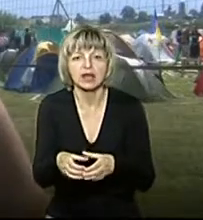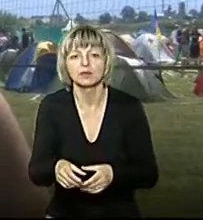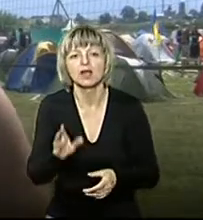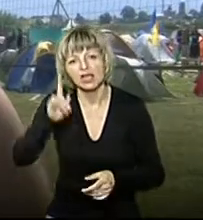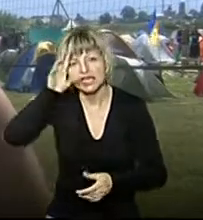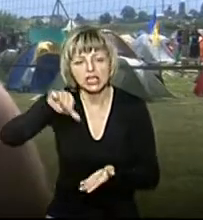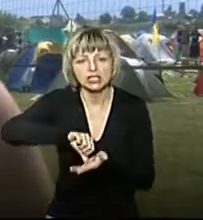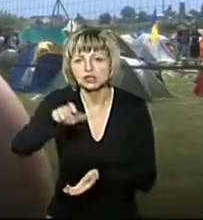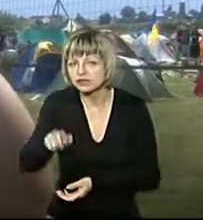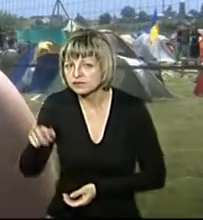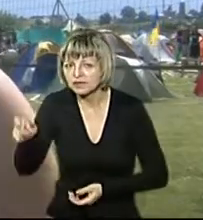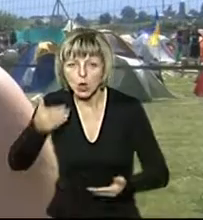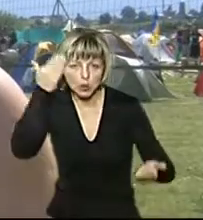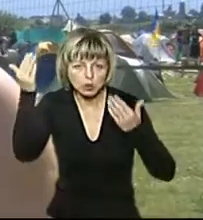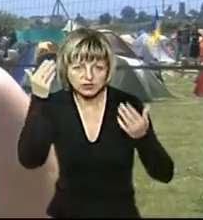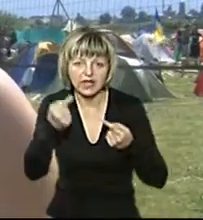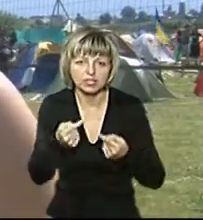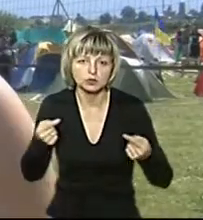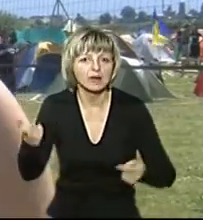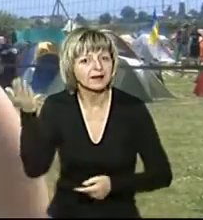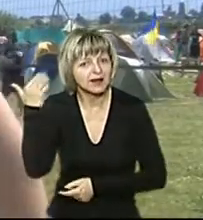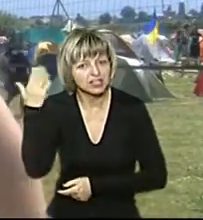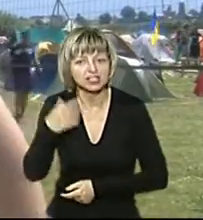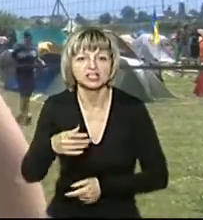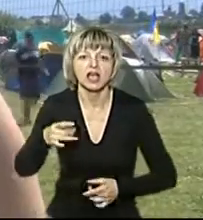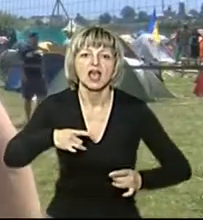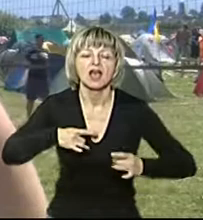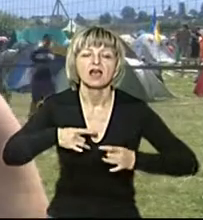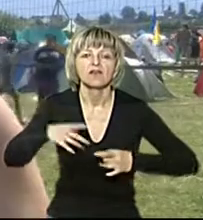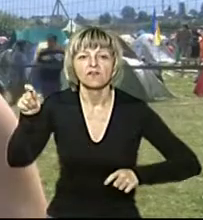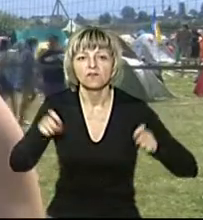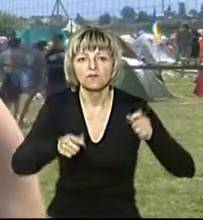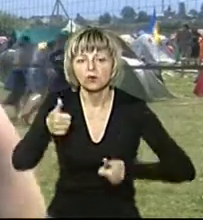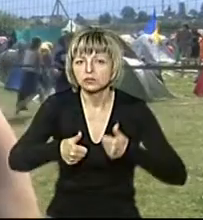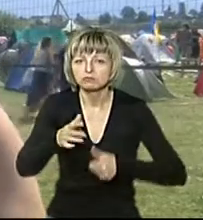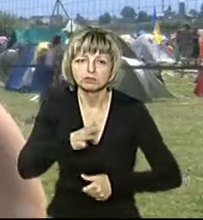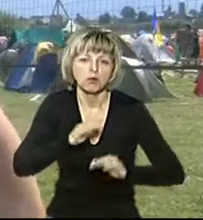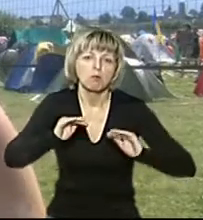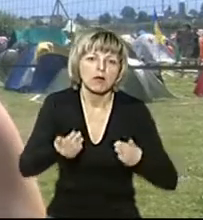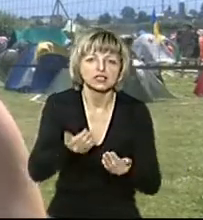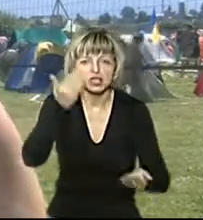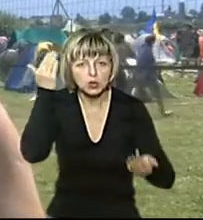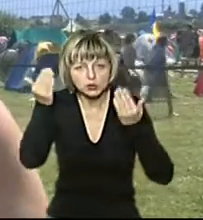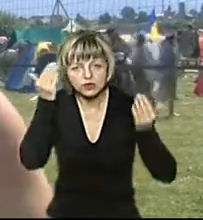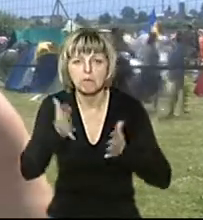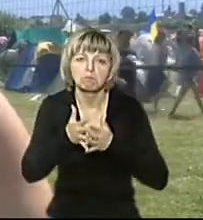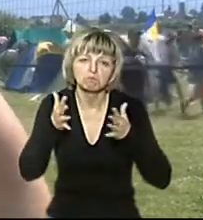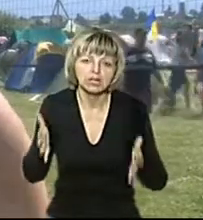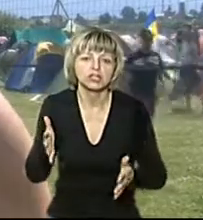виступають, розваги різноманітні. Раніше Мандерштат було менше розваг, менше футкорту, а